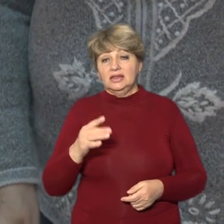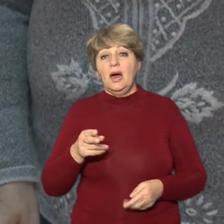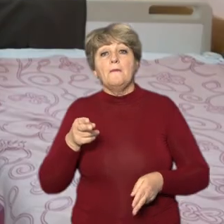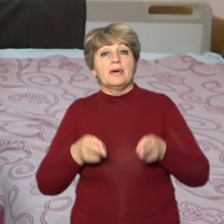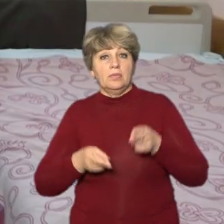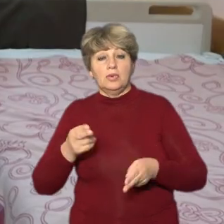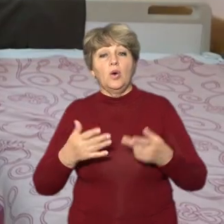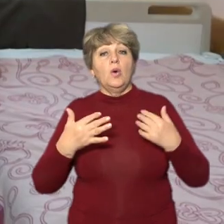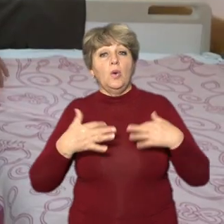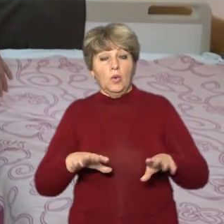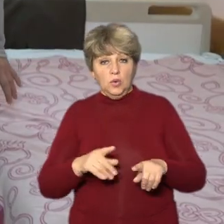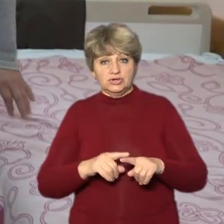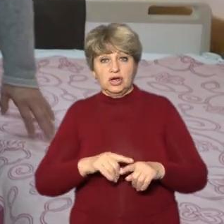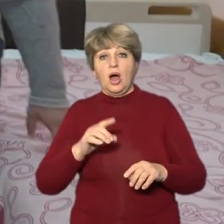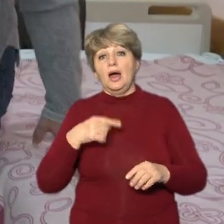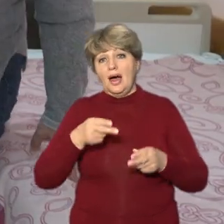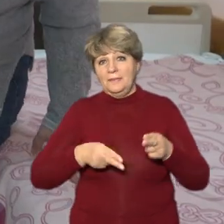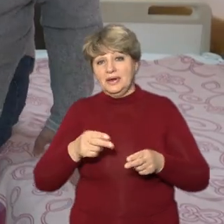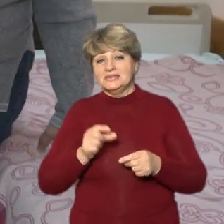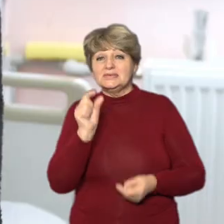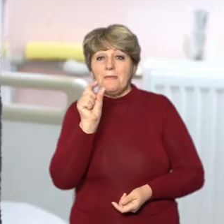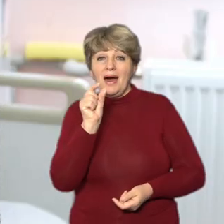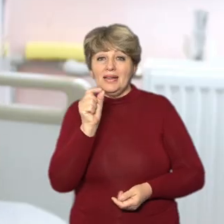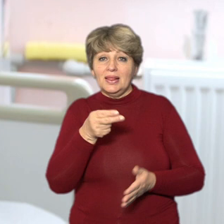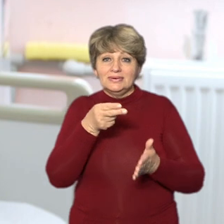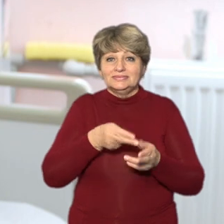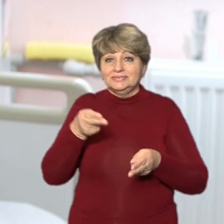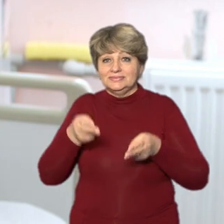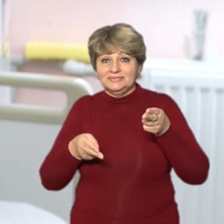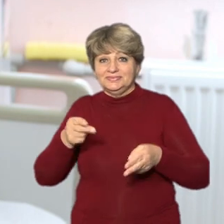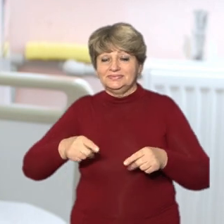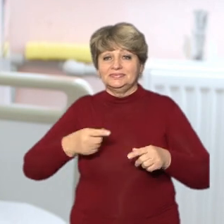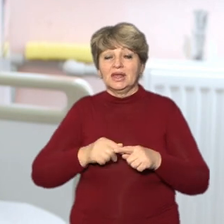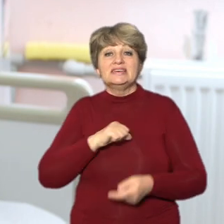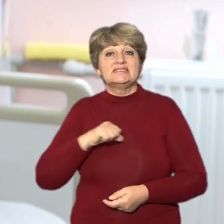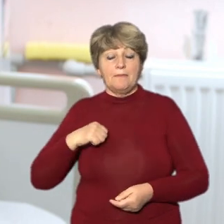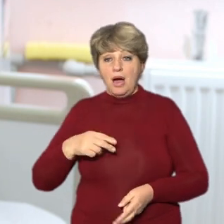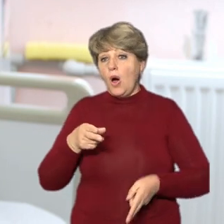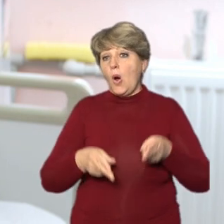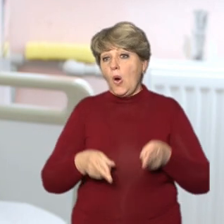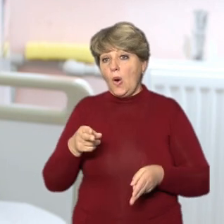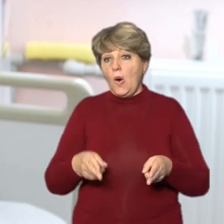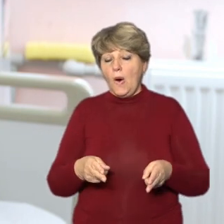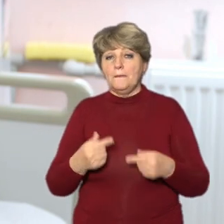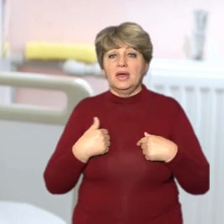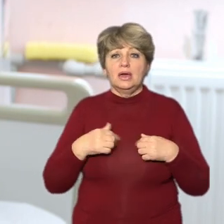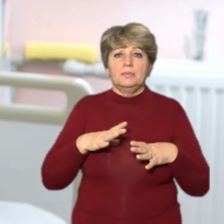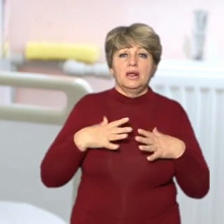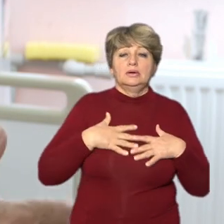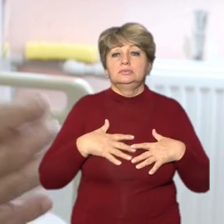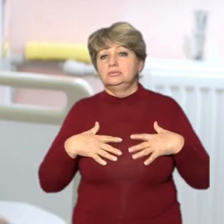малотравматичним методом. Це говорить операція з невеликими розрізами. Оце, що сама вже операція, вона не стільки огнітала, як